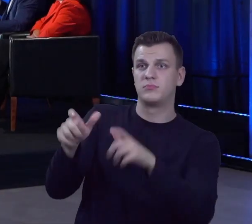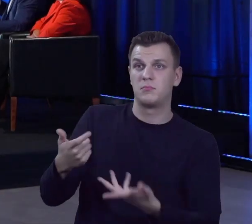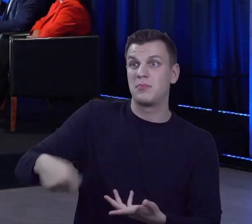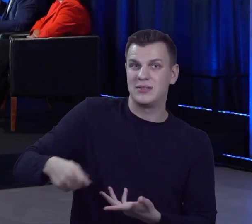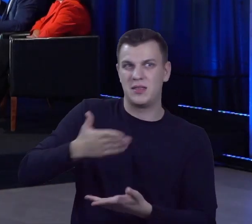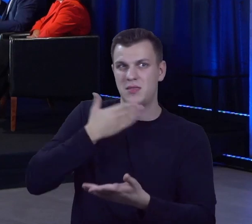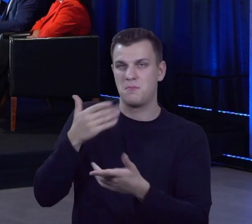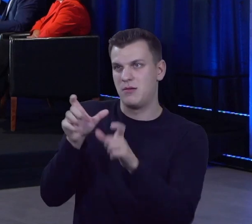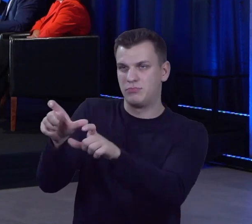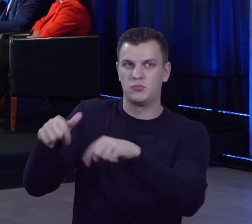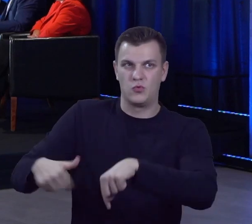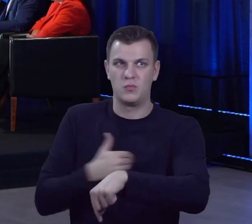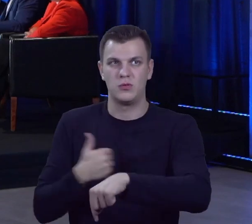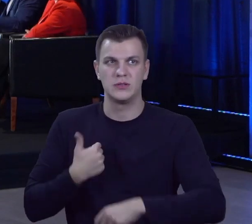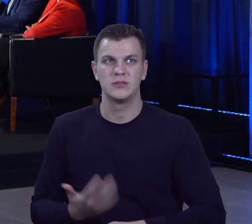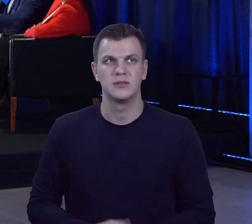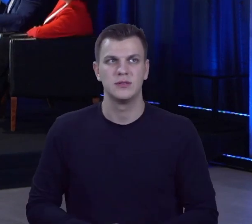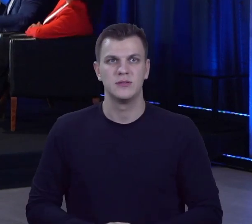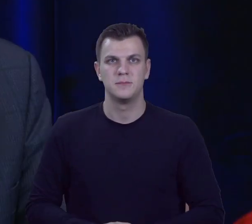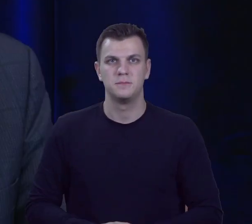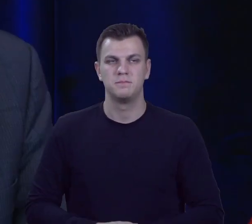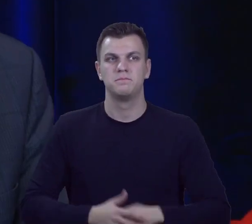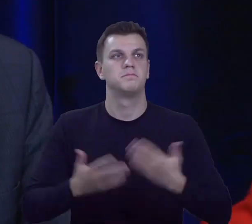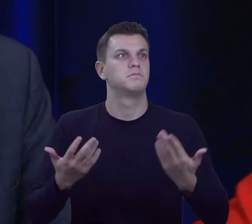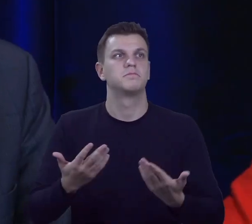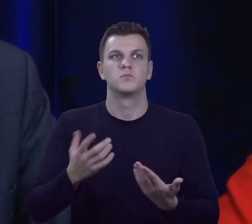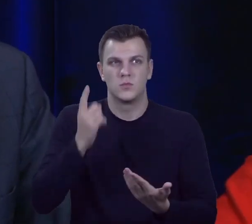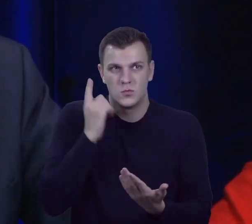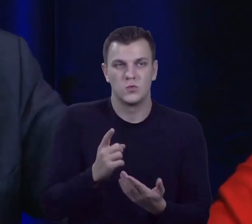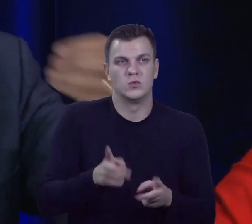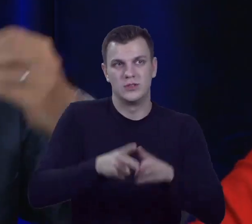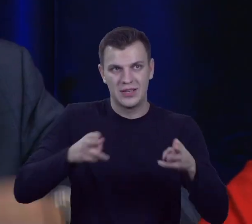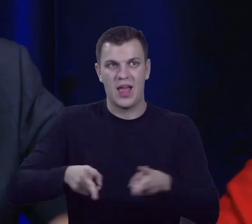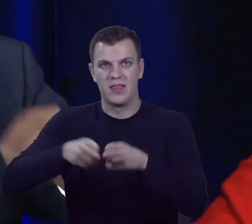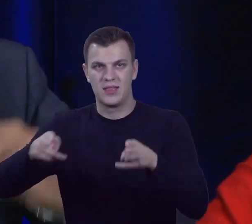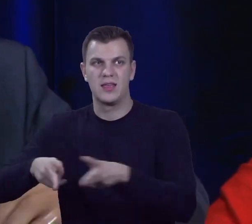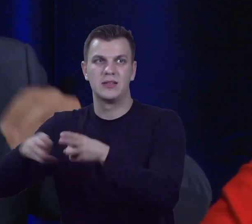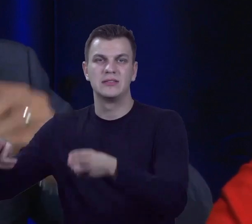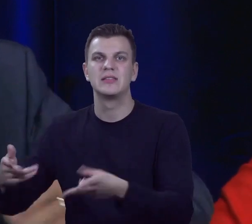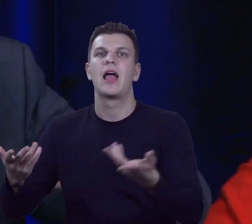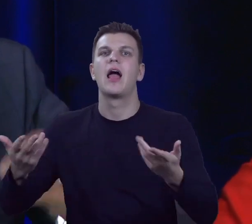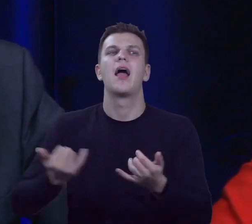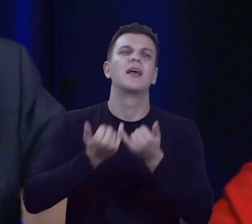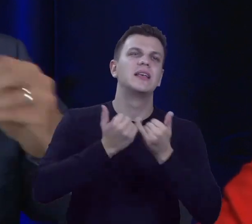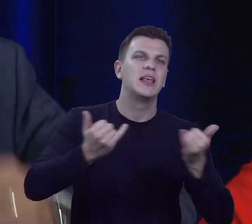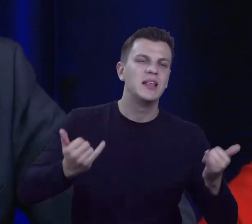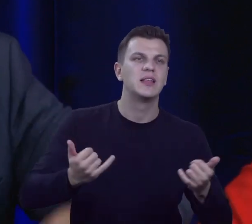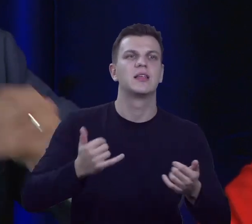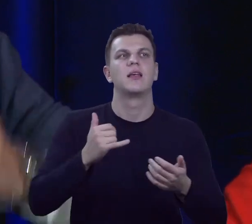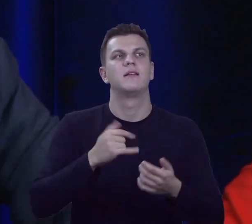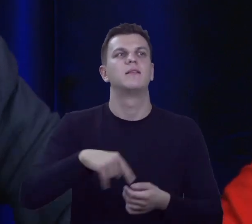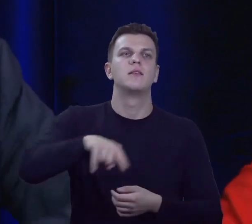kontroluje w Polsce. Więc trudno, żeby nie było kadencyjności. Tam musi być. A wszystkie inne organy mają organy